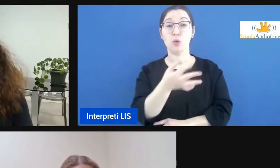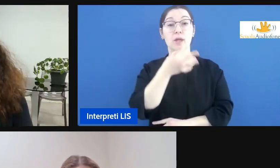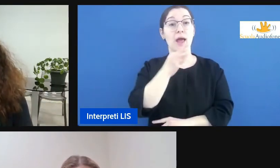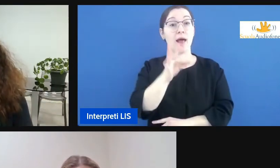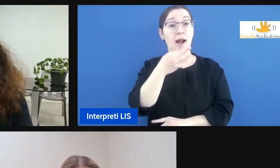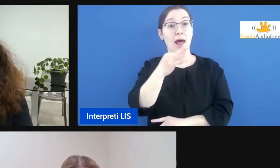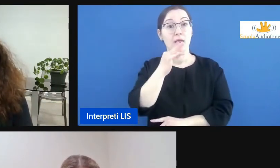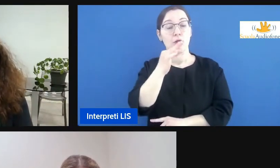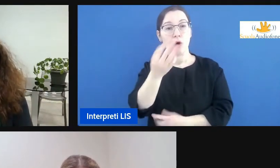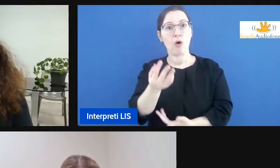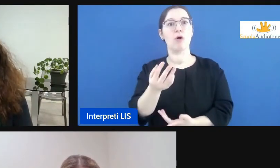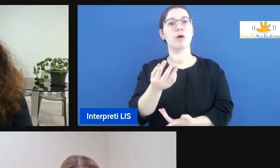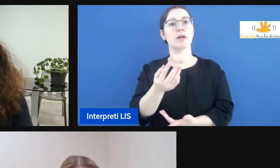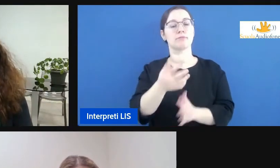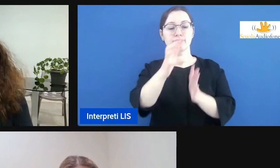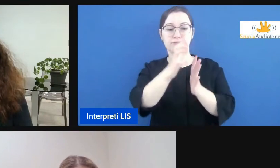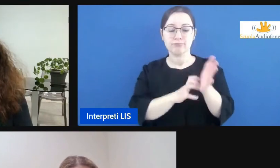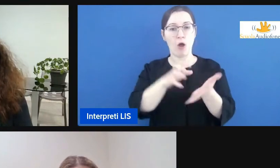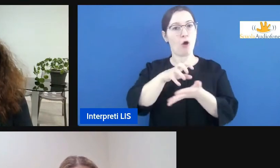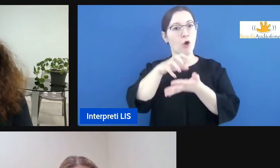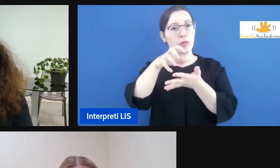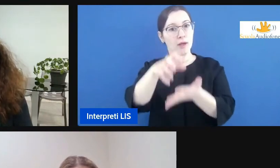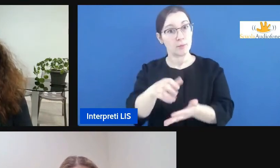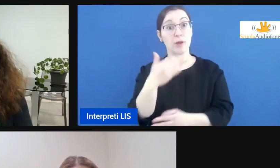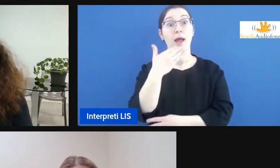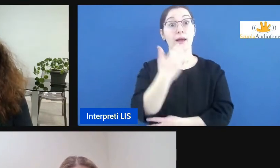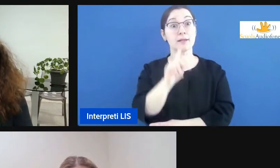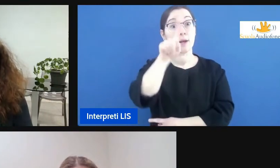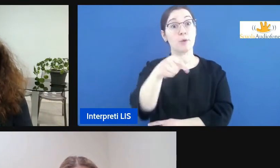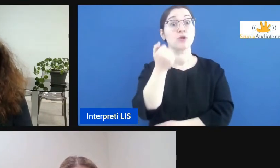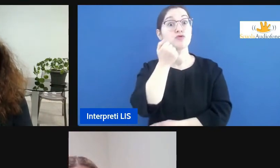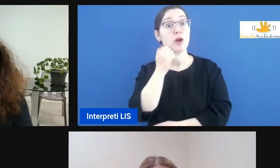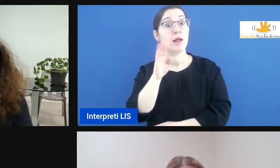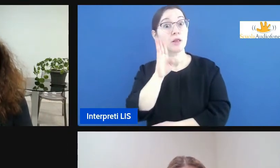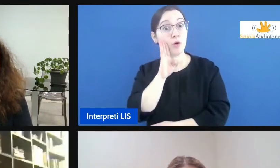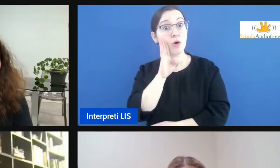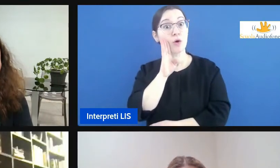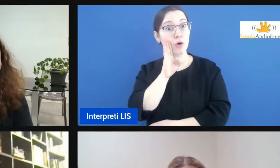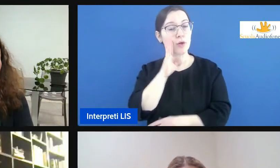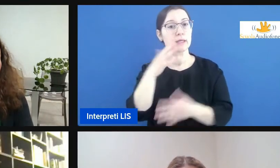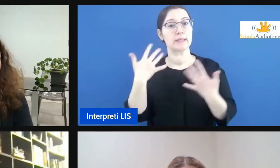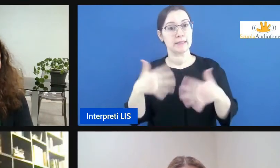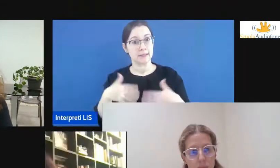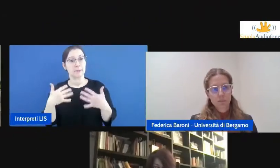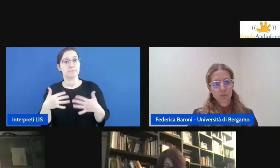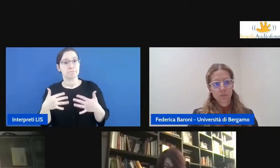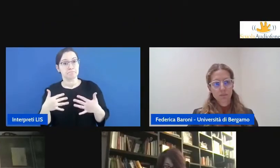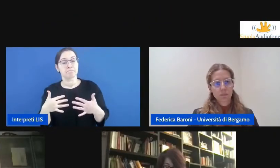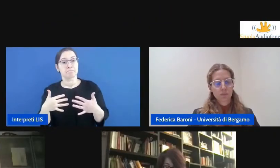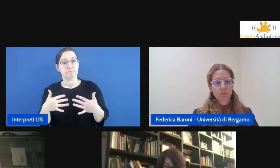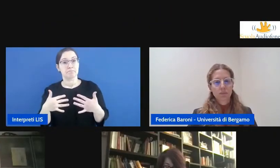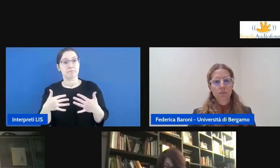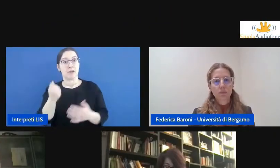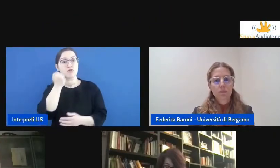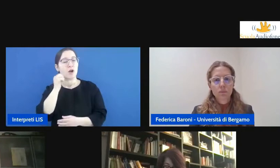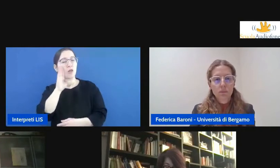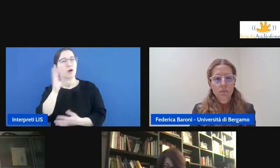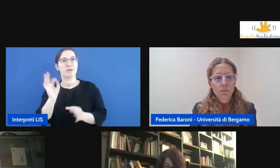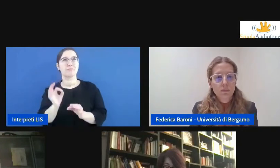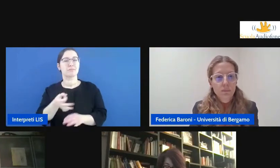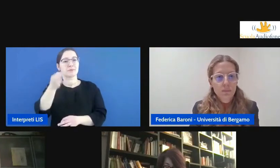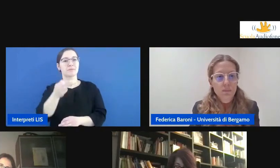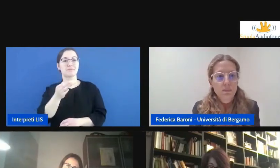importante quindi grazie anche ai genitori estremo con tanti consigli e